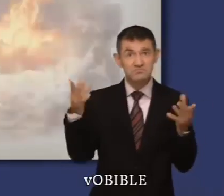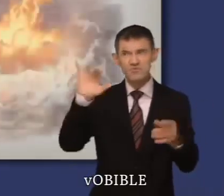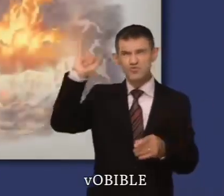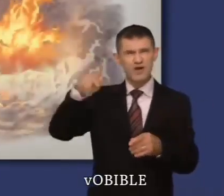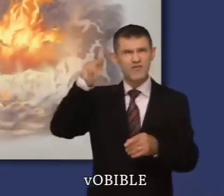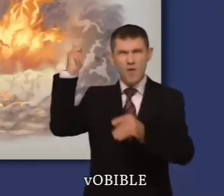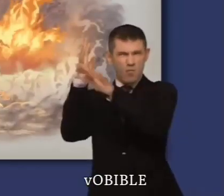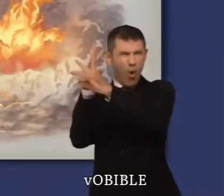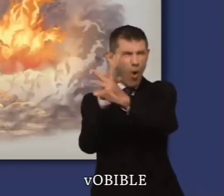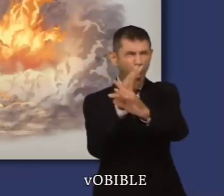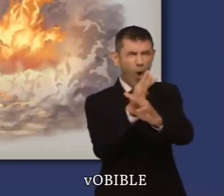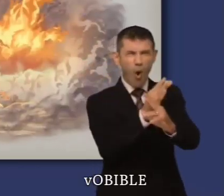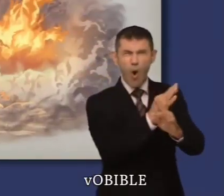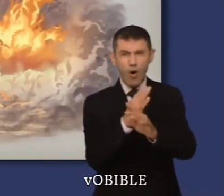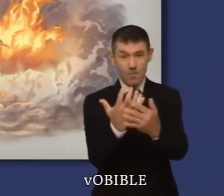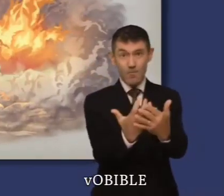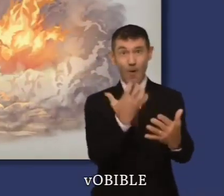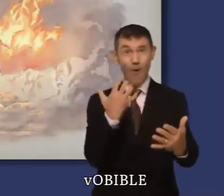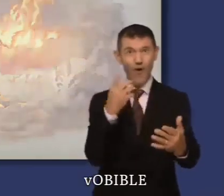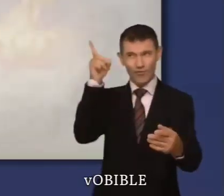Jéhovah prouve qu'il est le seul vrai Dieu.